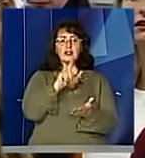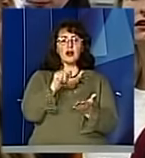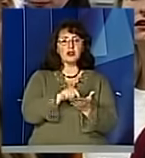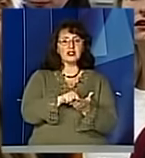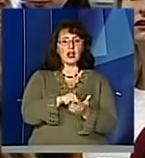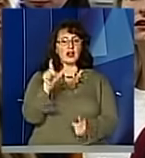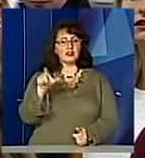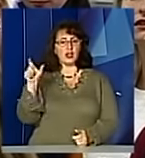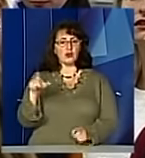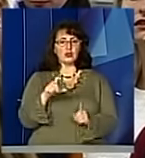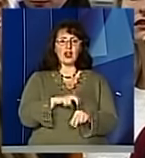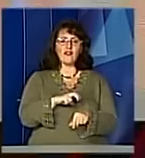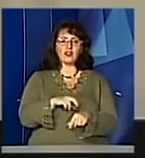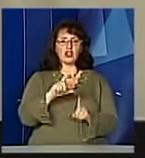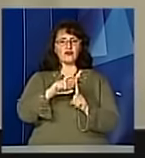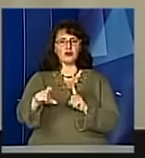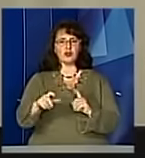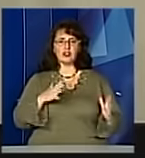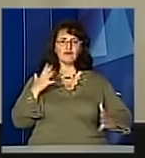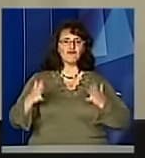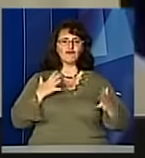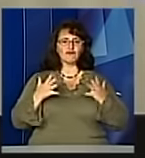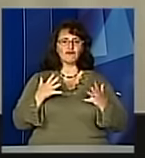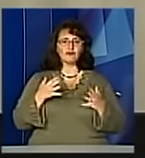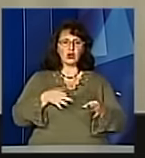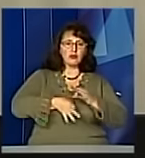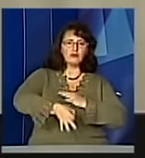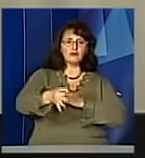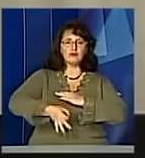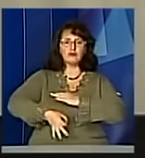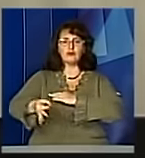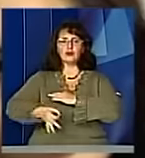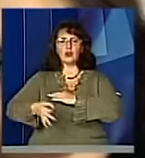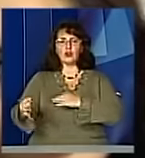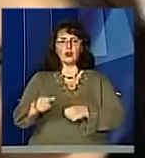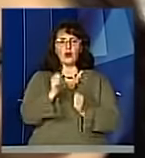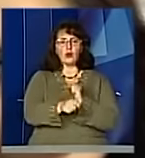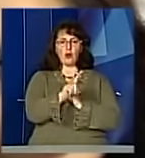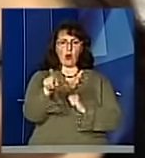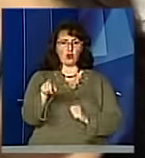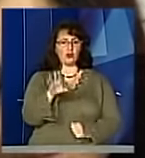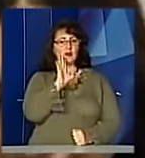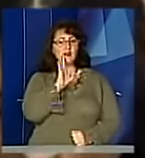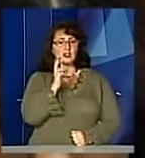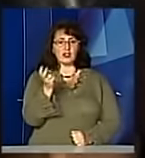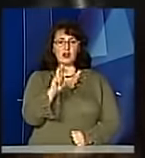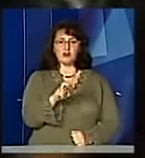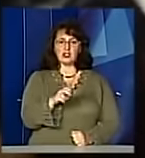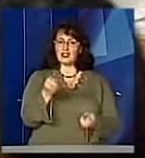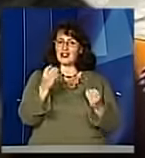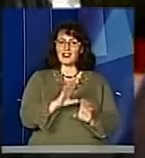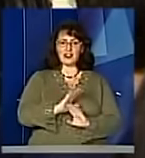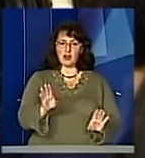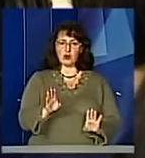слухачів лікар відповідає з великим ентузіазмом та дає поради кожному. Ірина ж прийшла сюди неспроста, як і всіх жінок, найбільше її